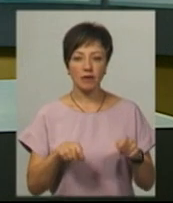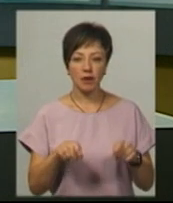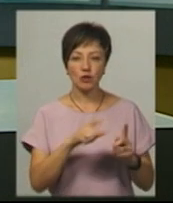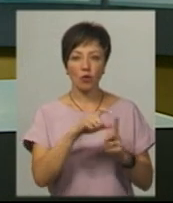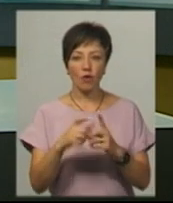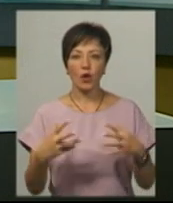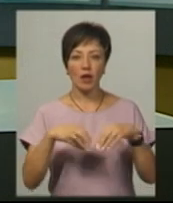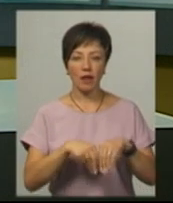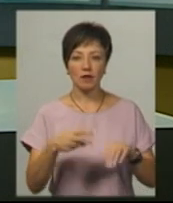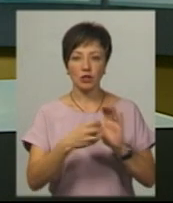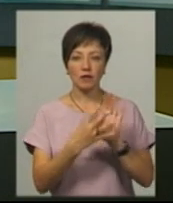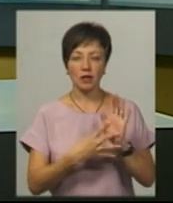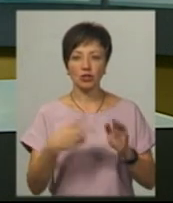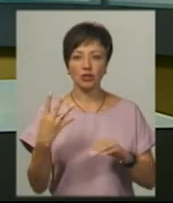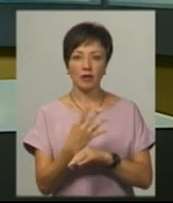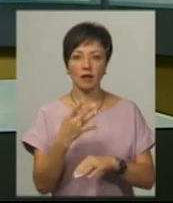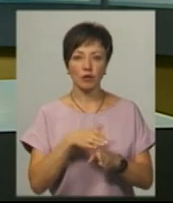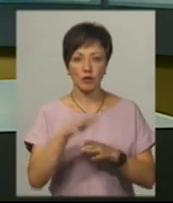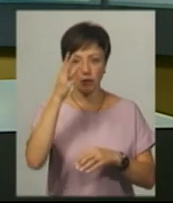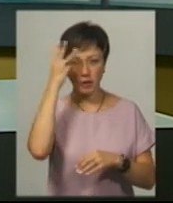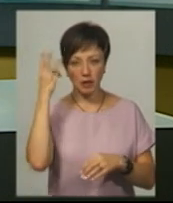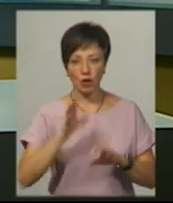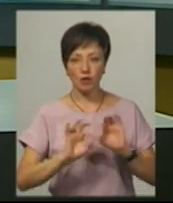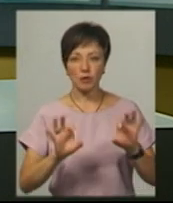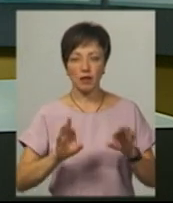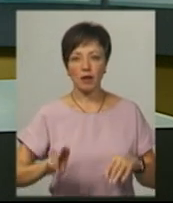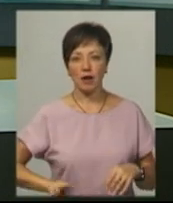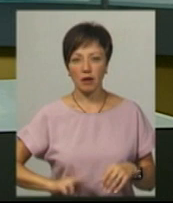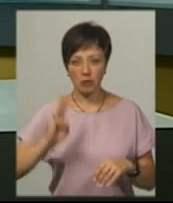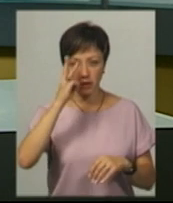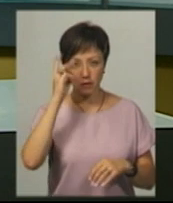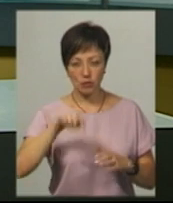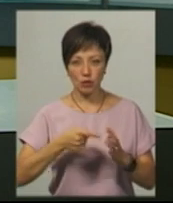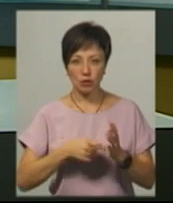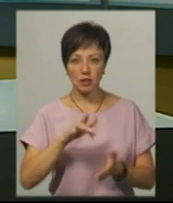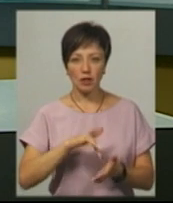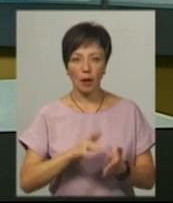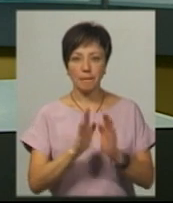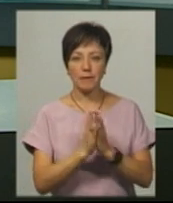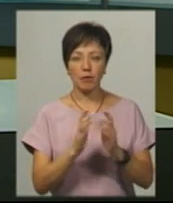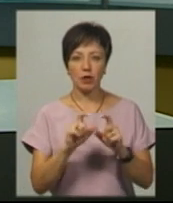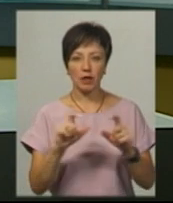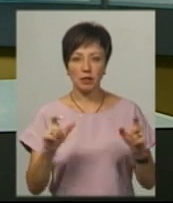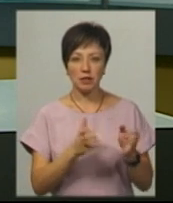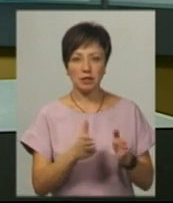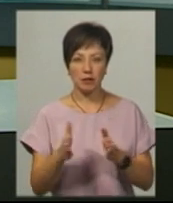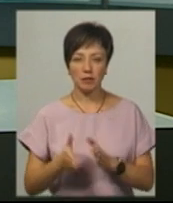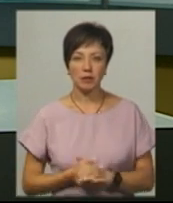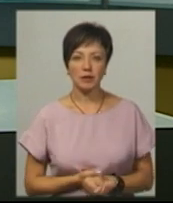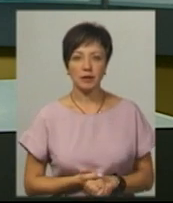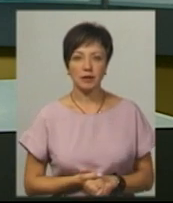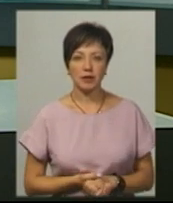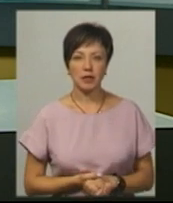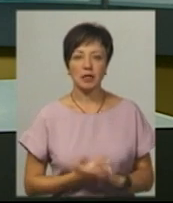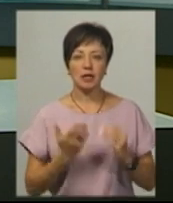-2019» четвертий відбудеться в обласному центрі, розповідає директор Хмельницької міської централізованої бібліотечної системи Тамара Козицька.